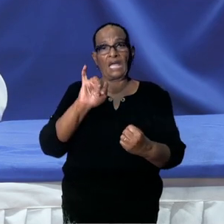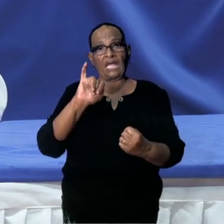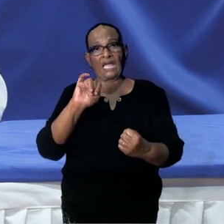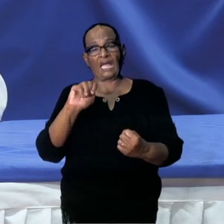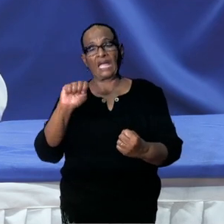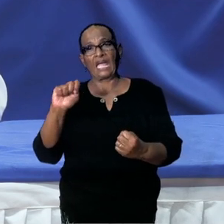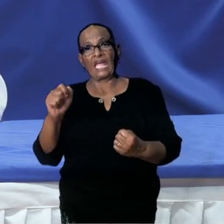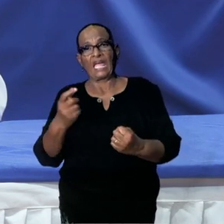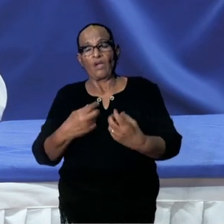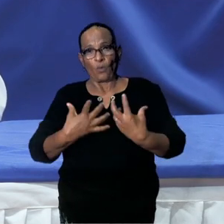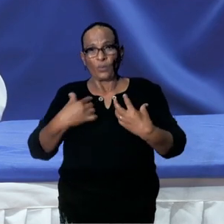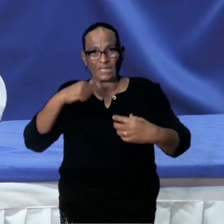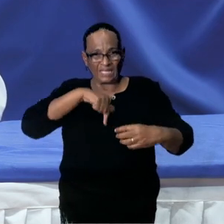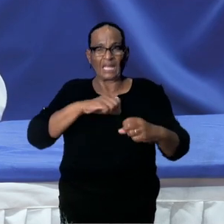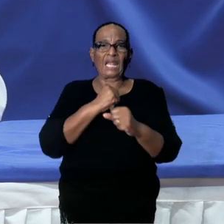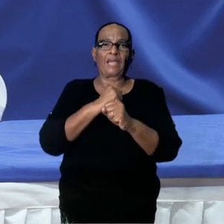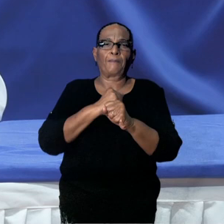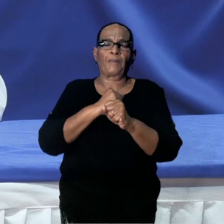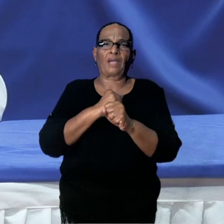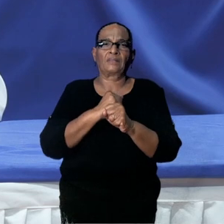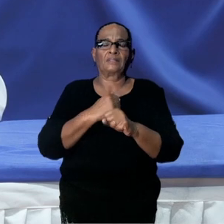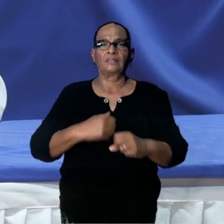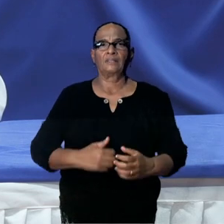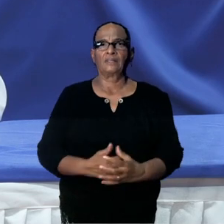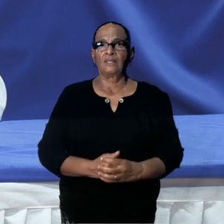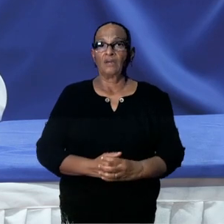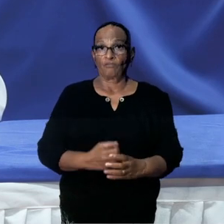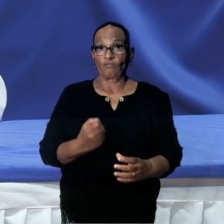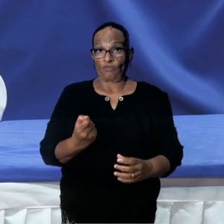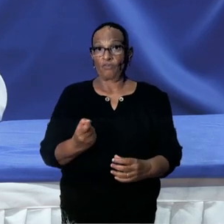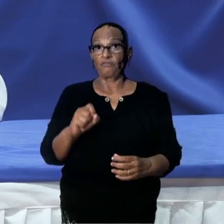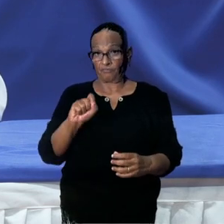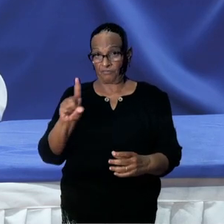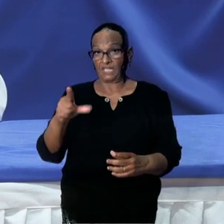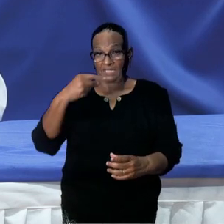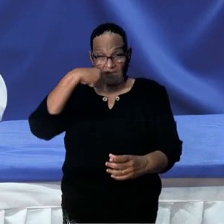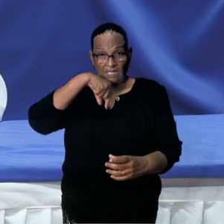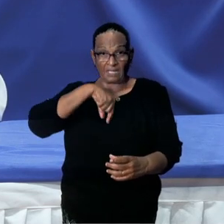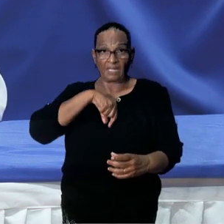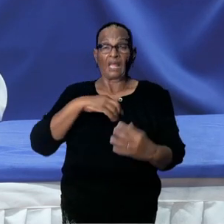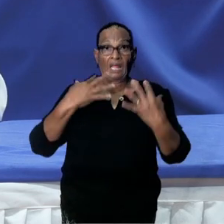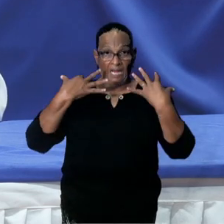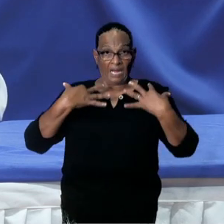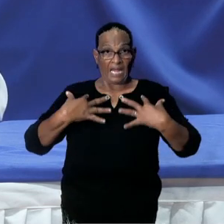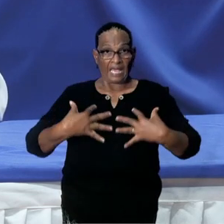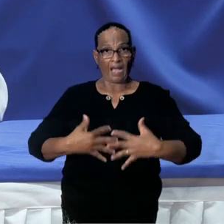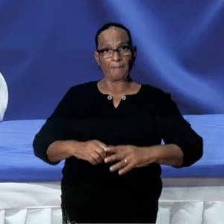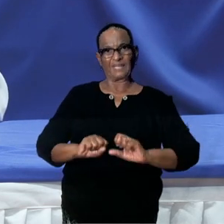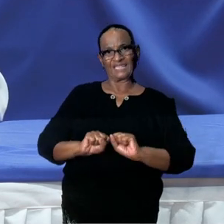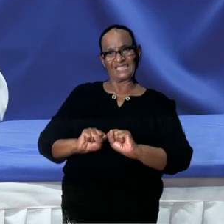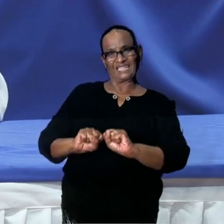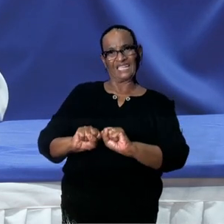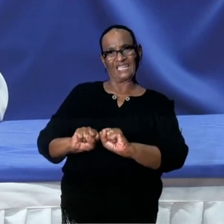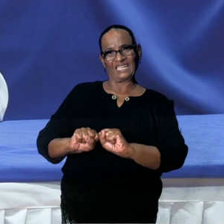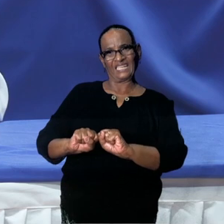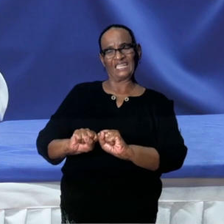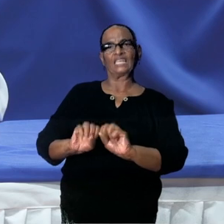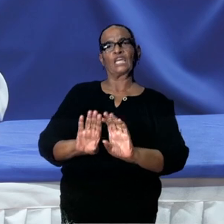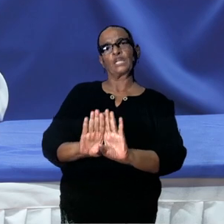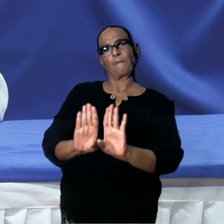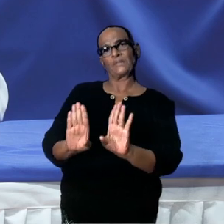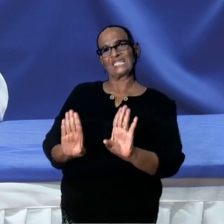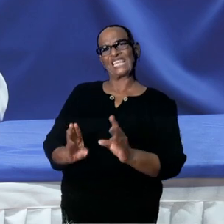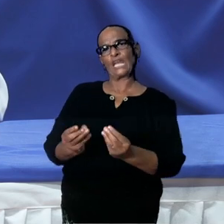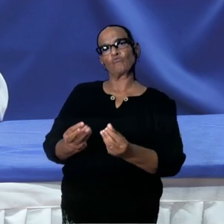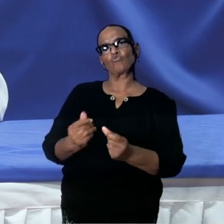karakteristiek is voor het virus. En het lichaam gaat daartegen beschermstof